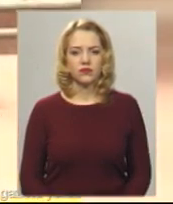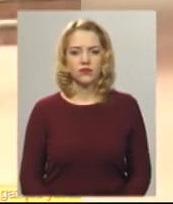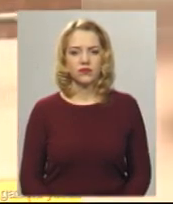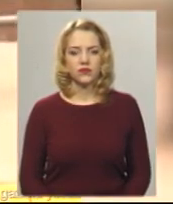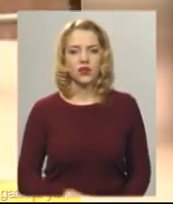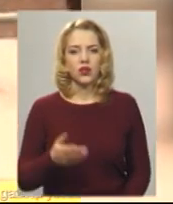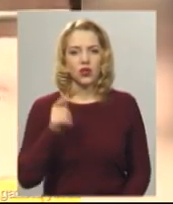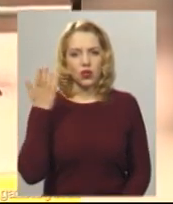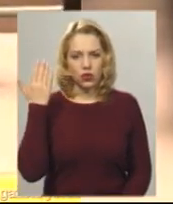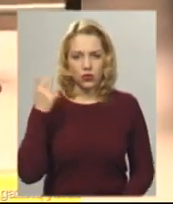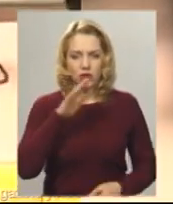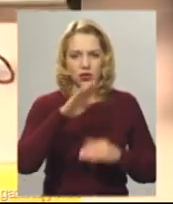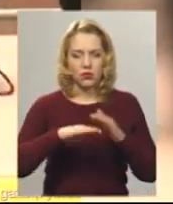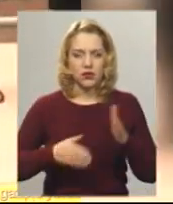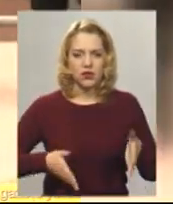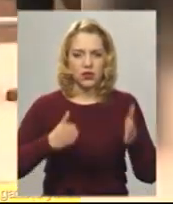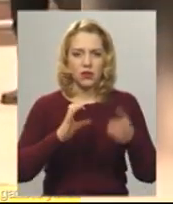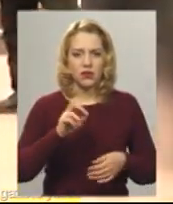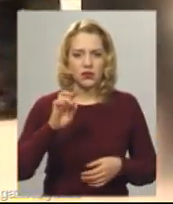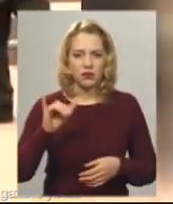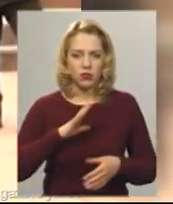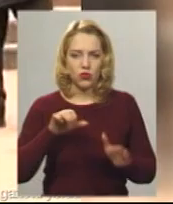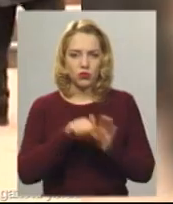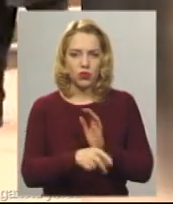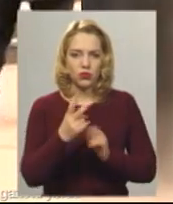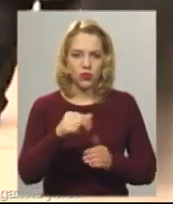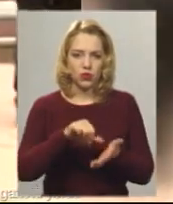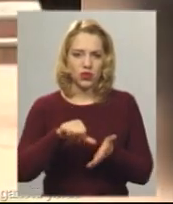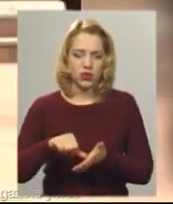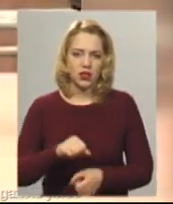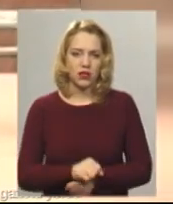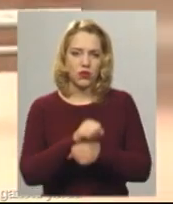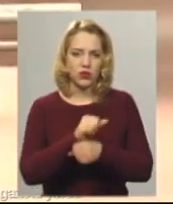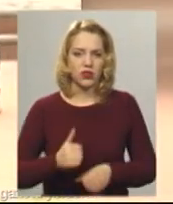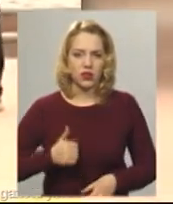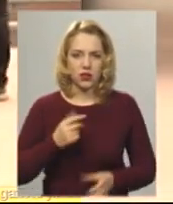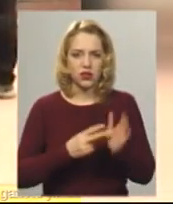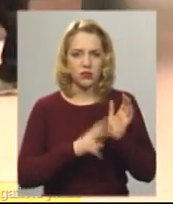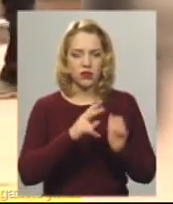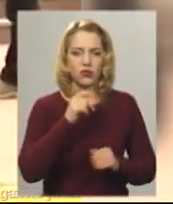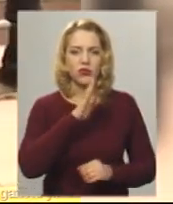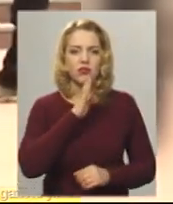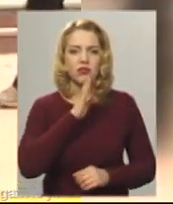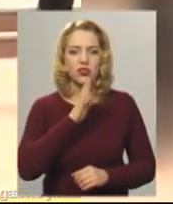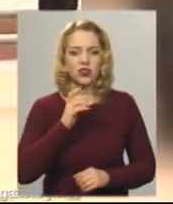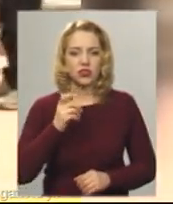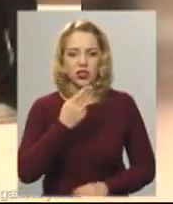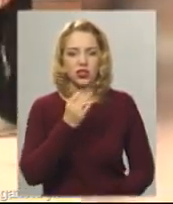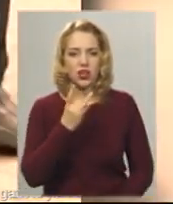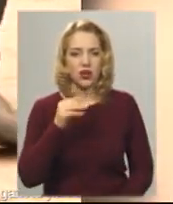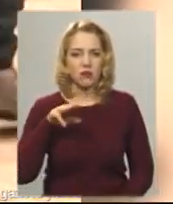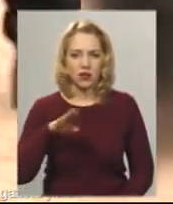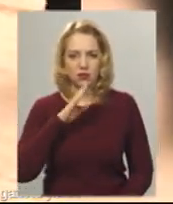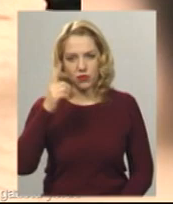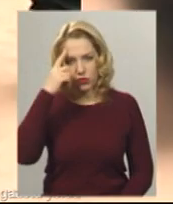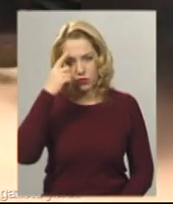Тоді під стінами управління СБУ в області було вбито двох учасників Революції Гідності. Це 72-річна хмельничанка Людмила Шеремет. Куля втрапила жінців